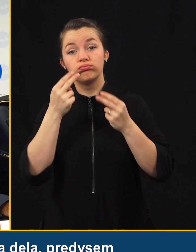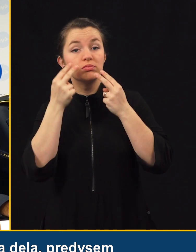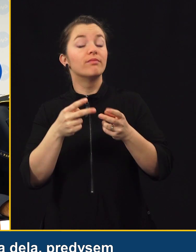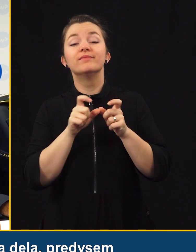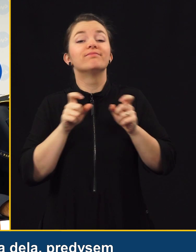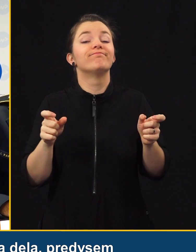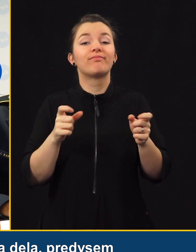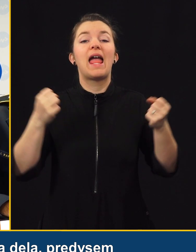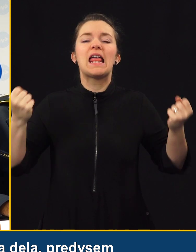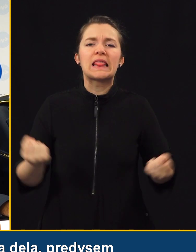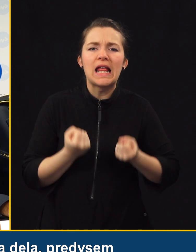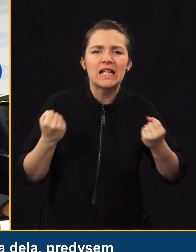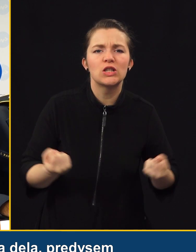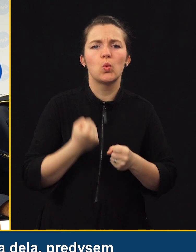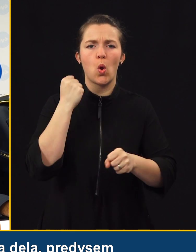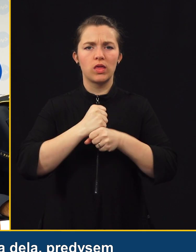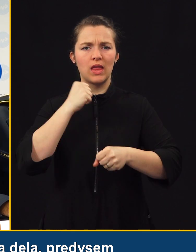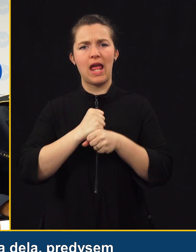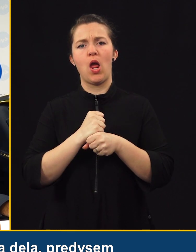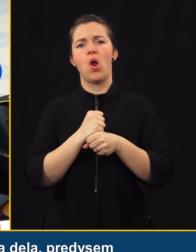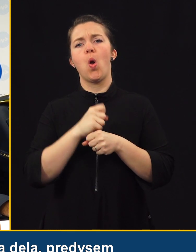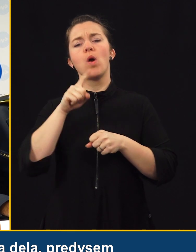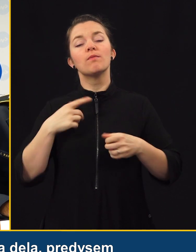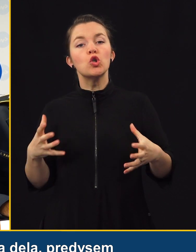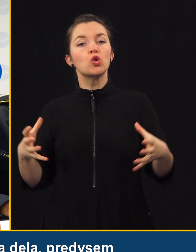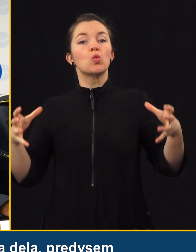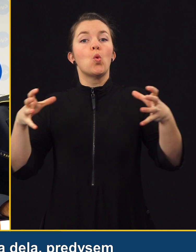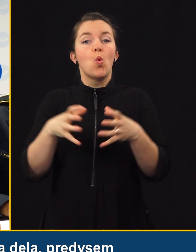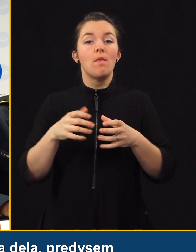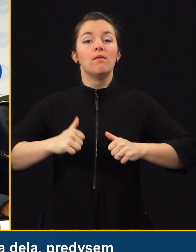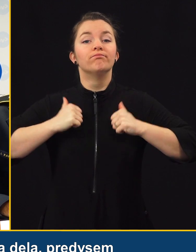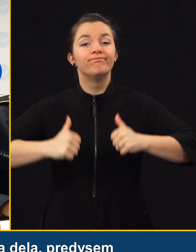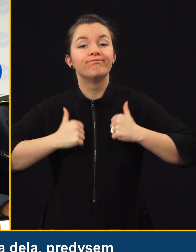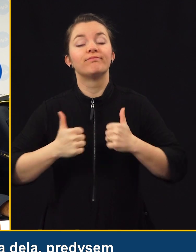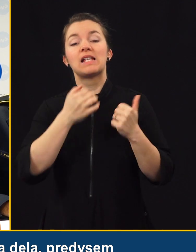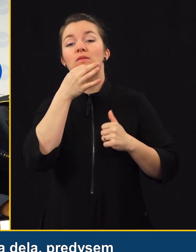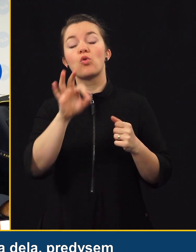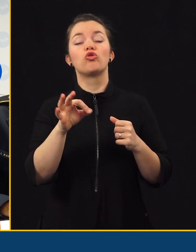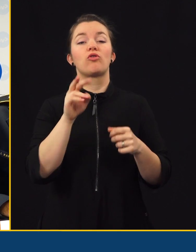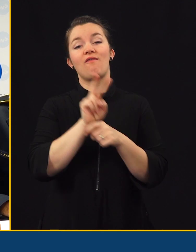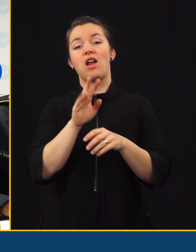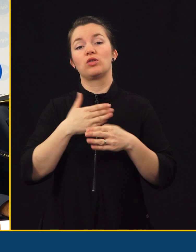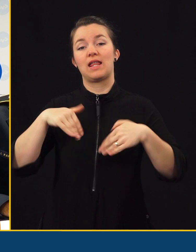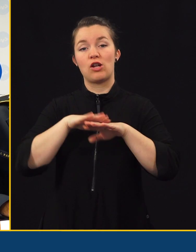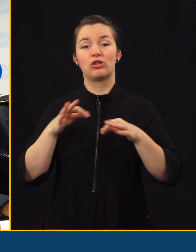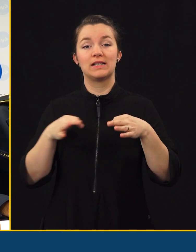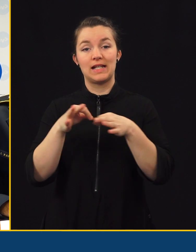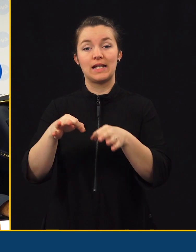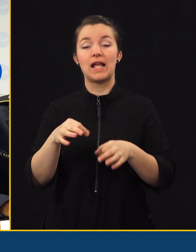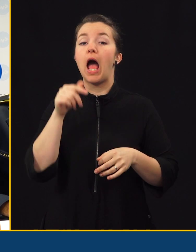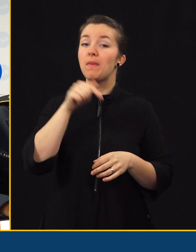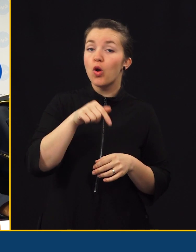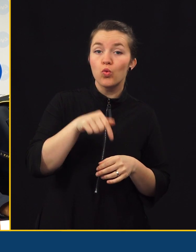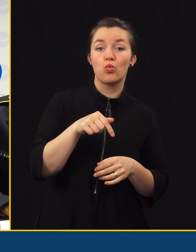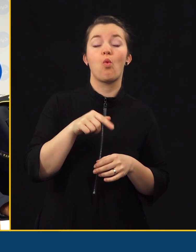intenzivnega dela in pa predvsem skupnih prizadevanj za izboljšanje varnosti na naših cestah in pa